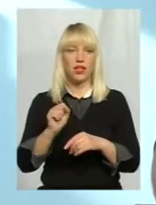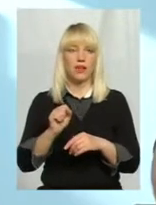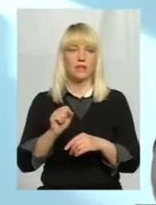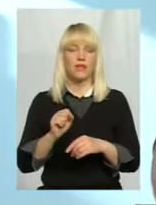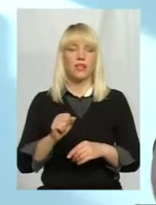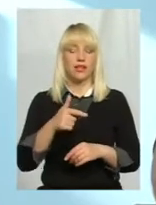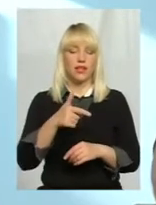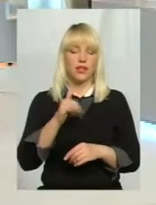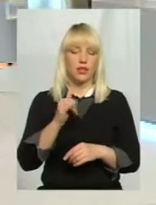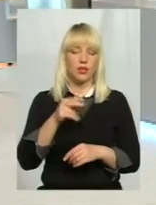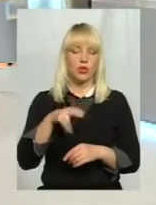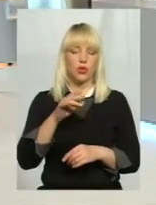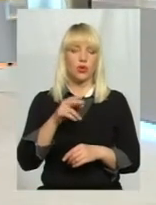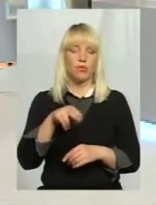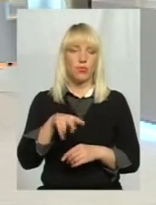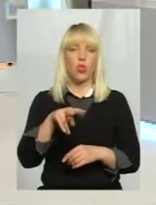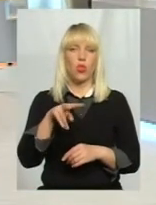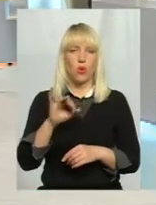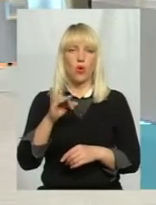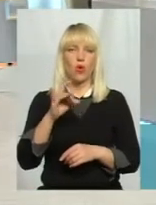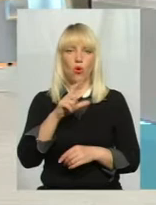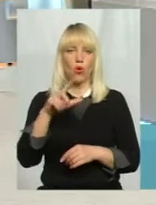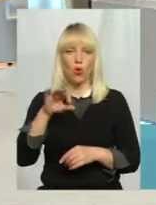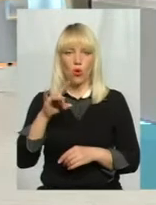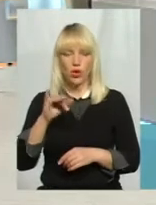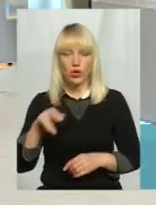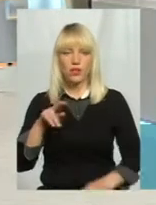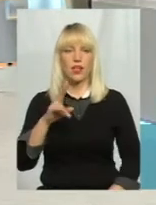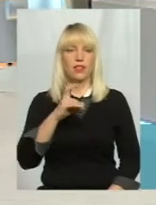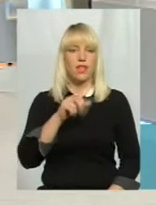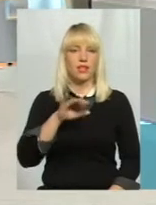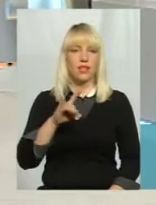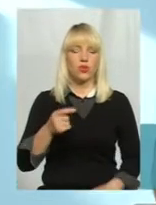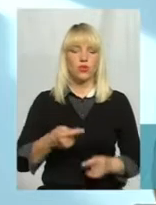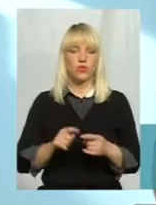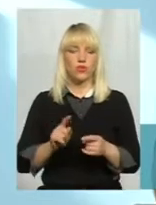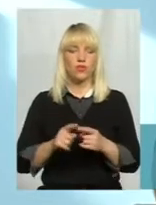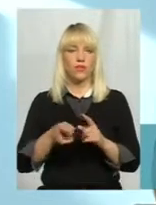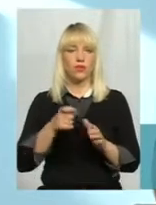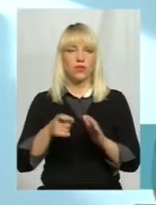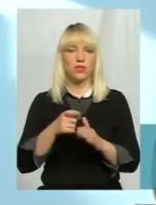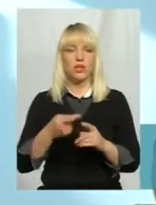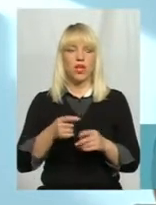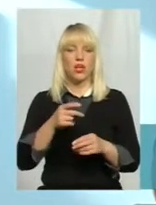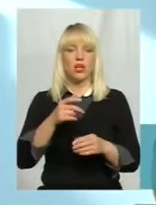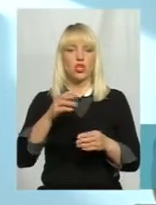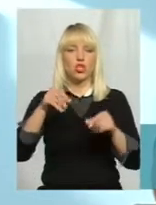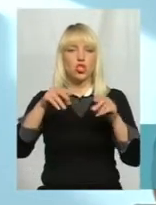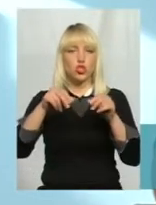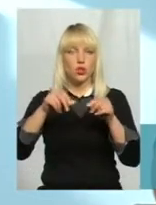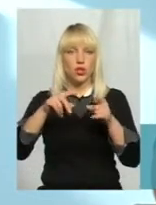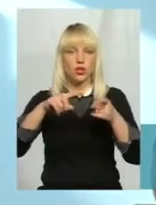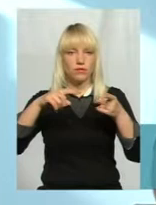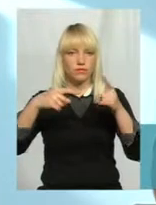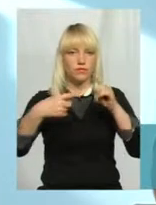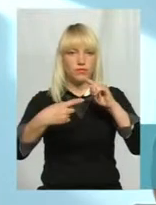натрію. Гіпохлорид натрію, він видобувається шляхом гідролізу із кухонної солі і є в